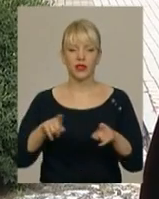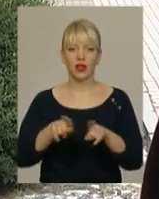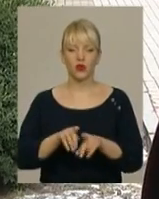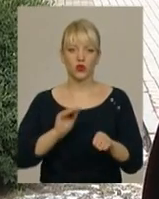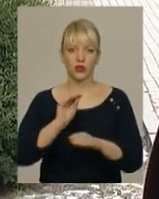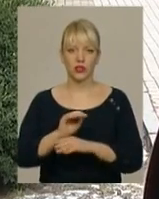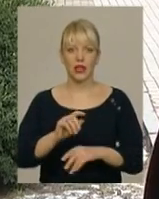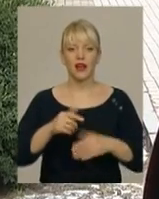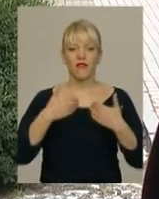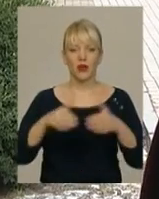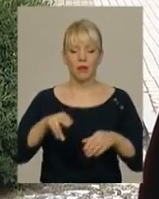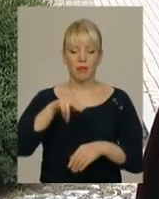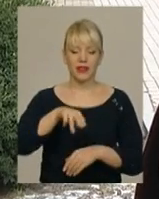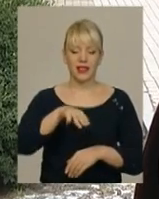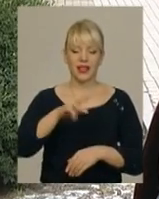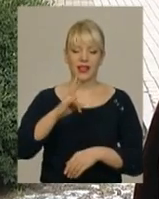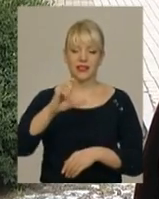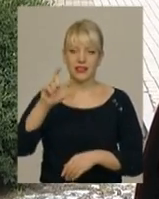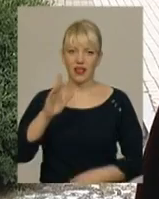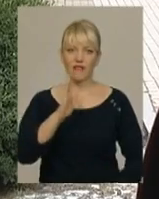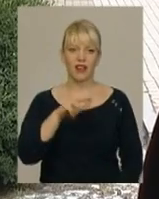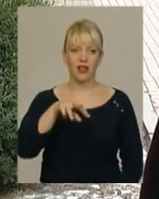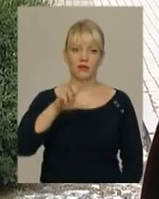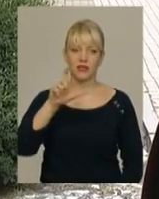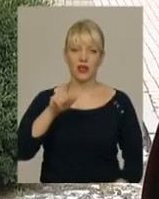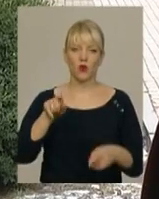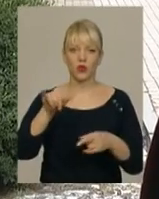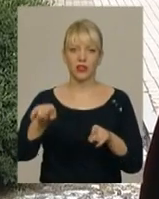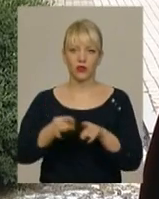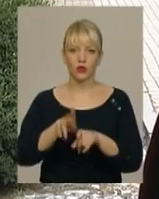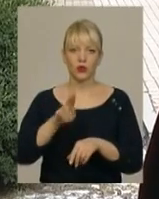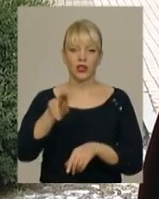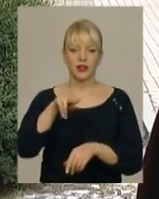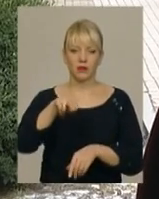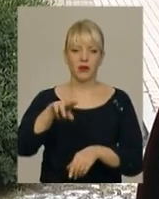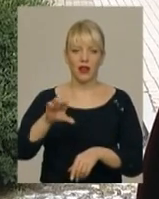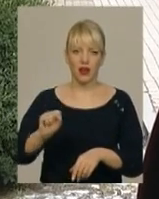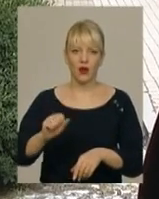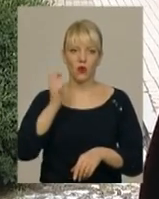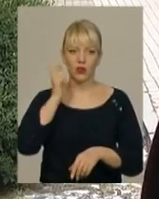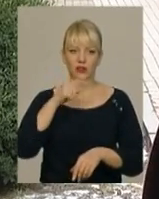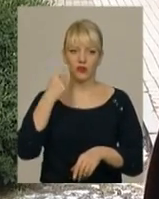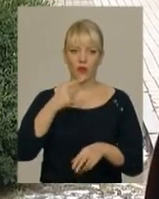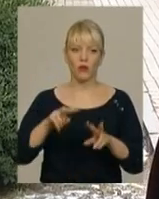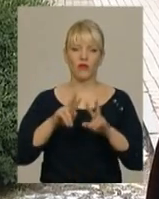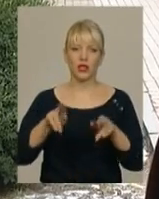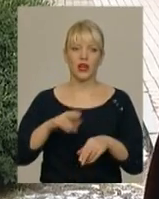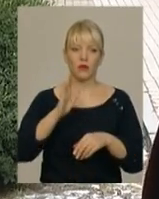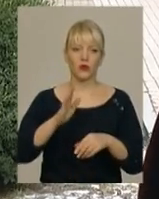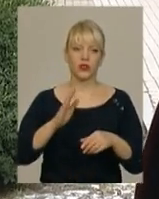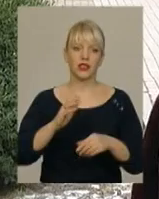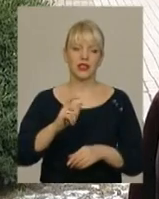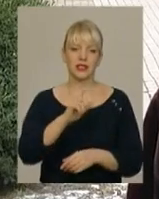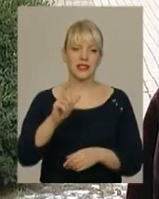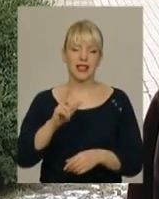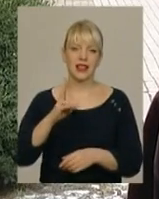категорія – це випускники ПТНЗ і ВНЗ. В них також ДПА з української мови буде проходити у вигляді зовнішнього незалежного оцінювання.